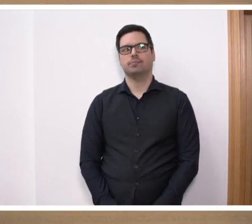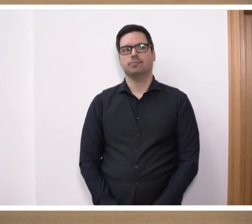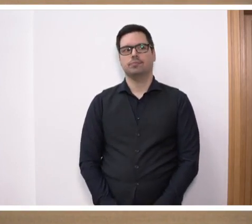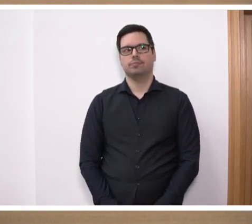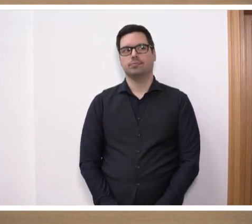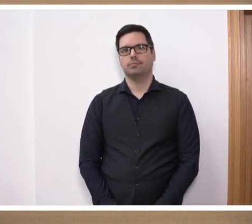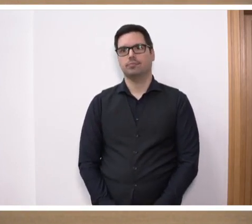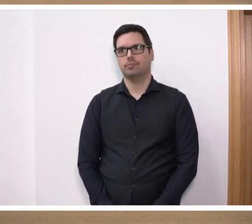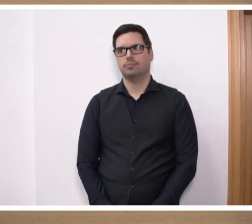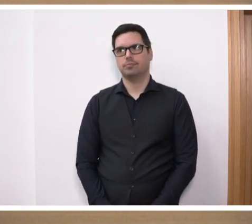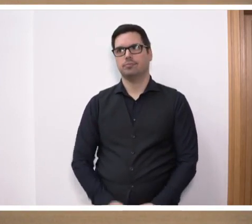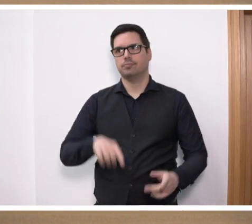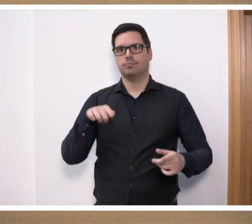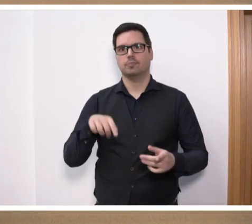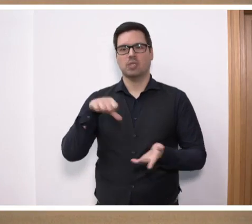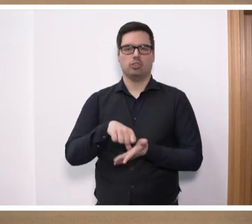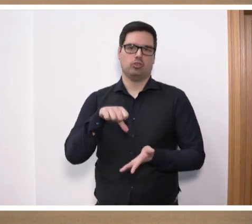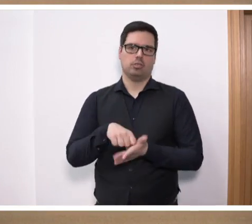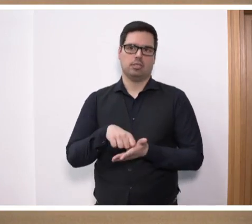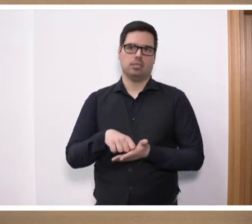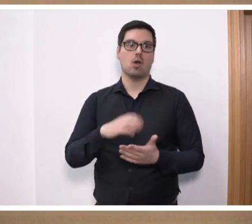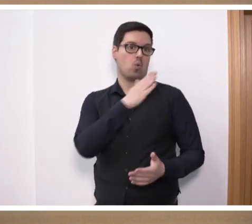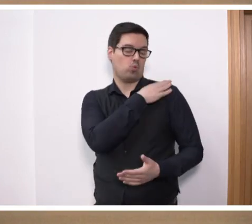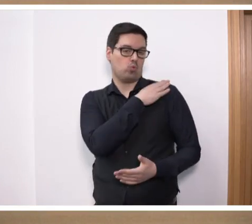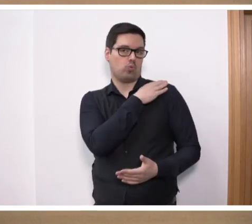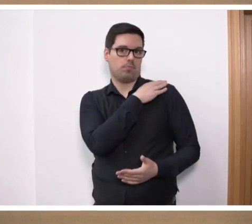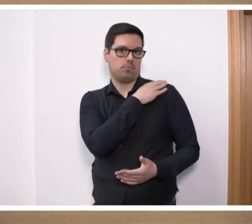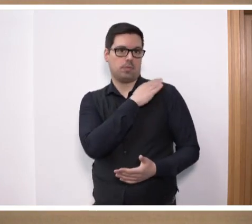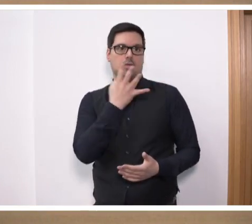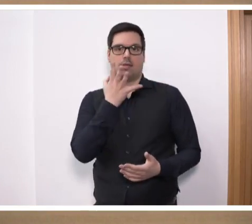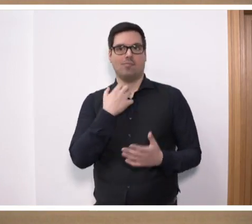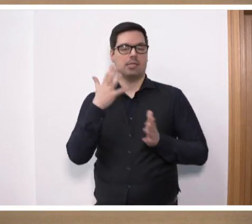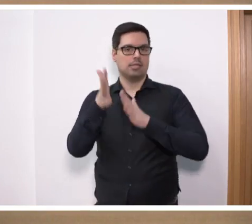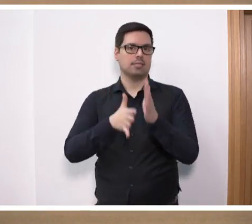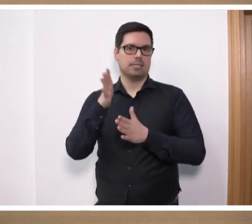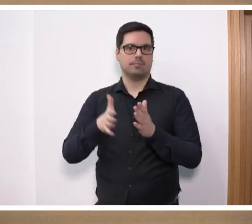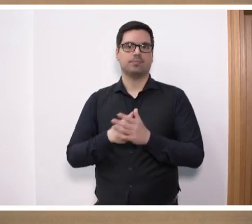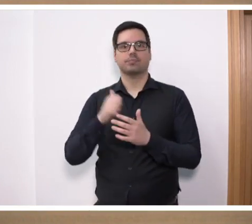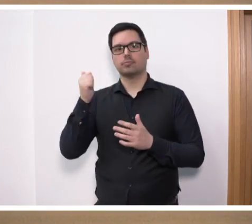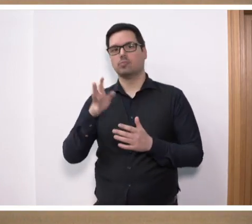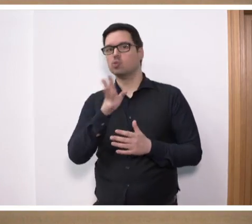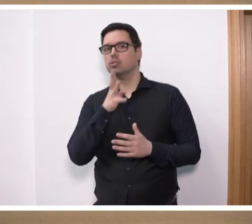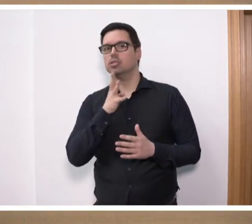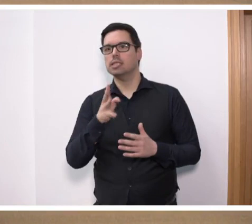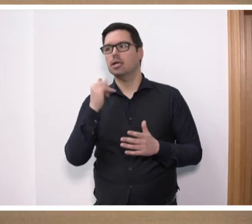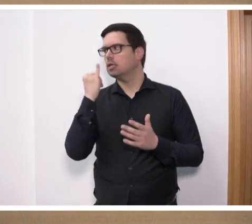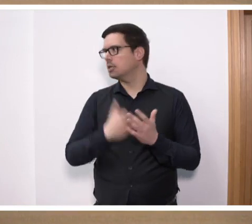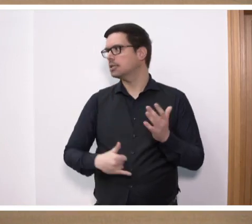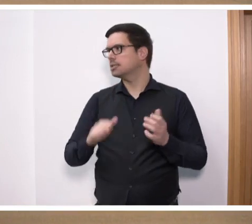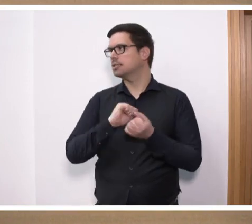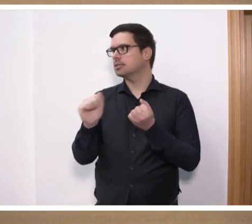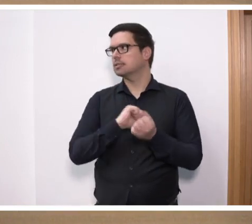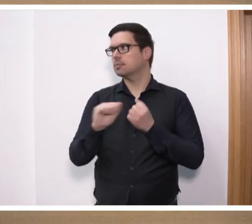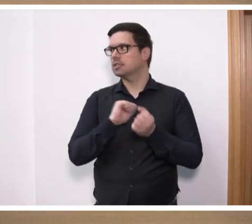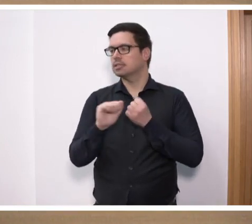Und ich will an dieser Stelle auch noch ein Lob wirklich loswerden. Ein Redner, der hat mir nämlich am vergangenen Samstag